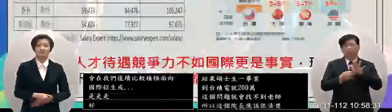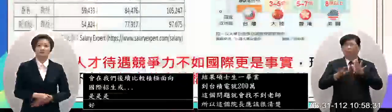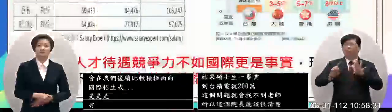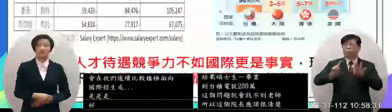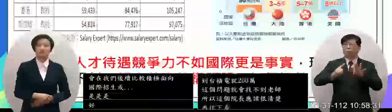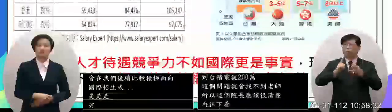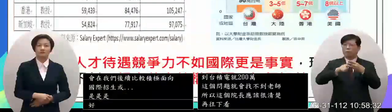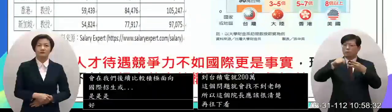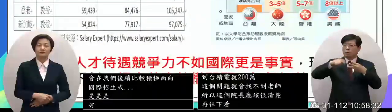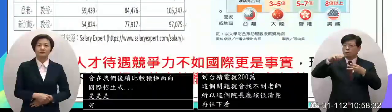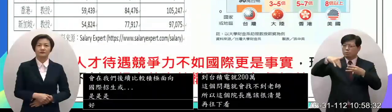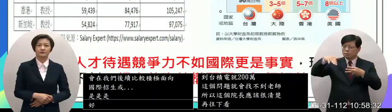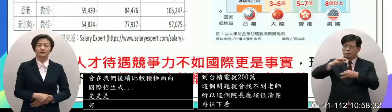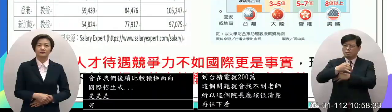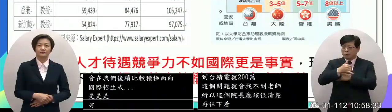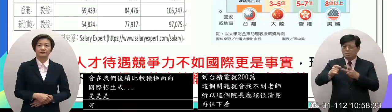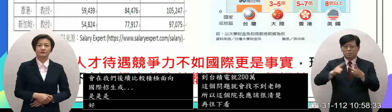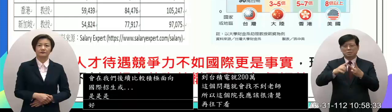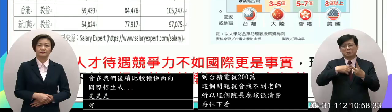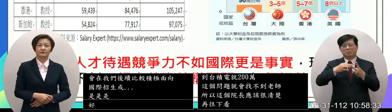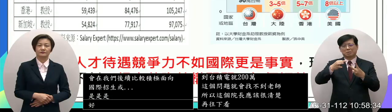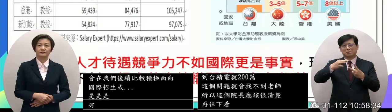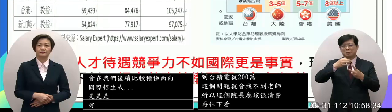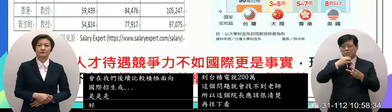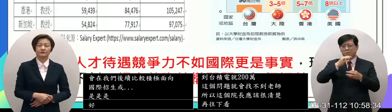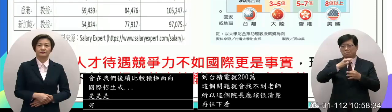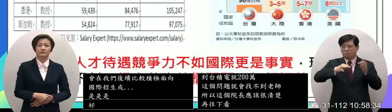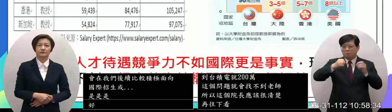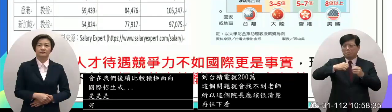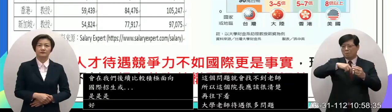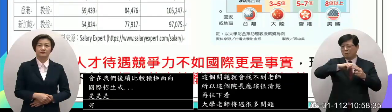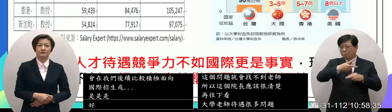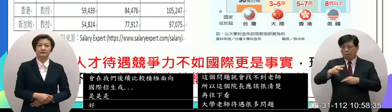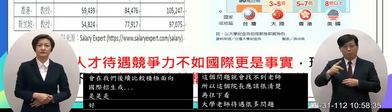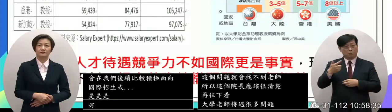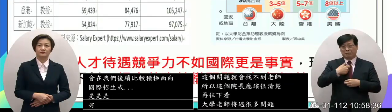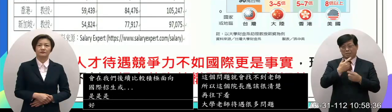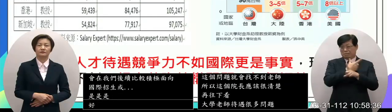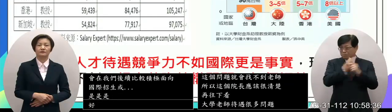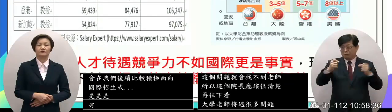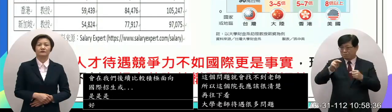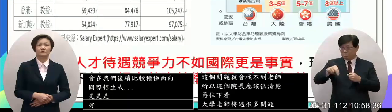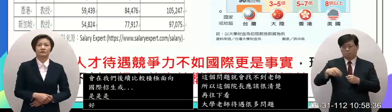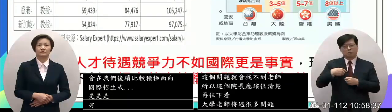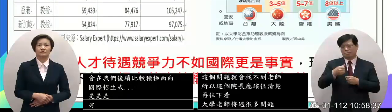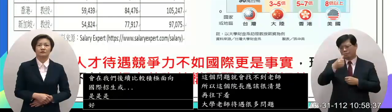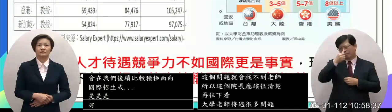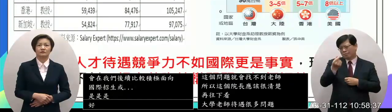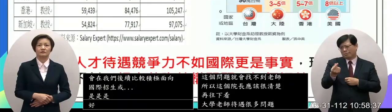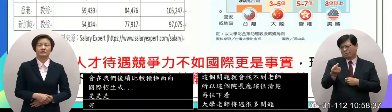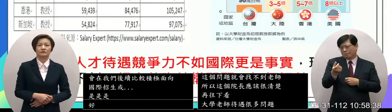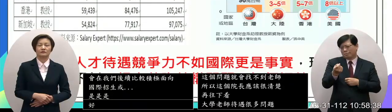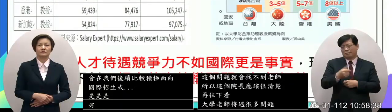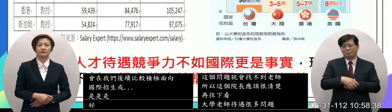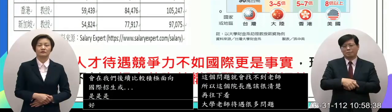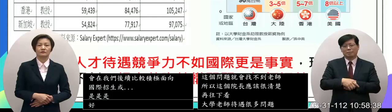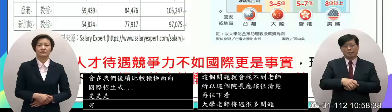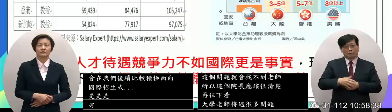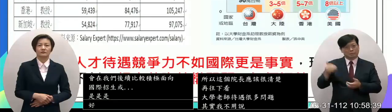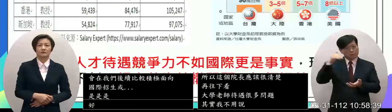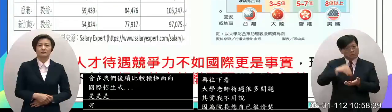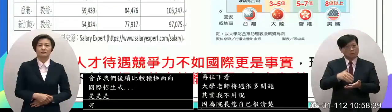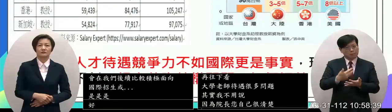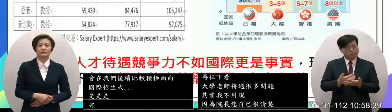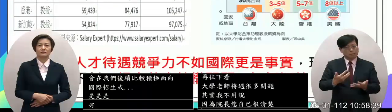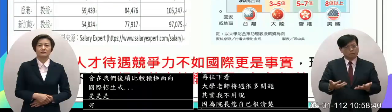什麼玉山學者有彈性薪資但是那個抱歉不是每個人他真的是有限所以怎麼樣徹底去解